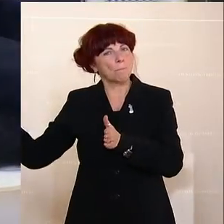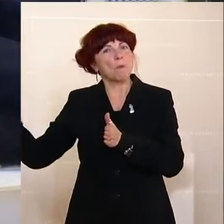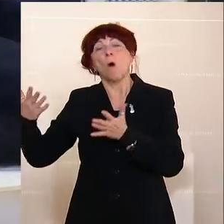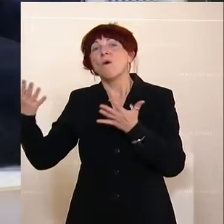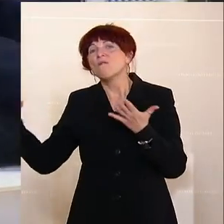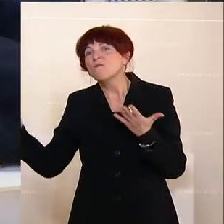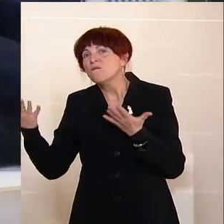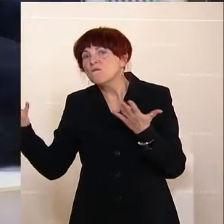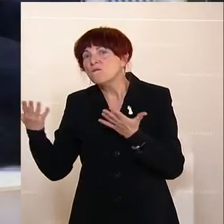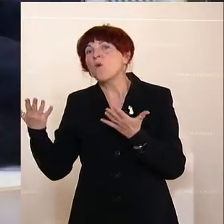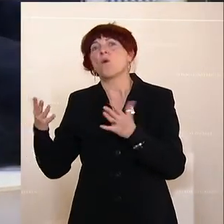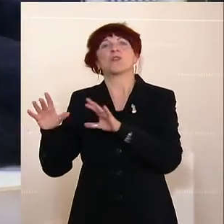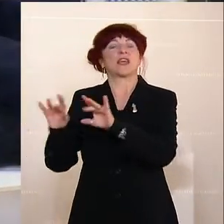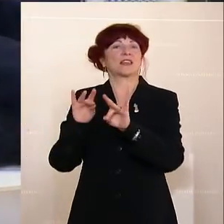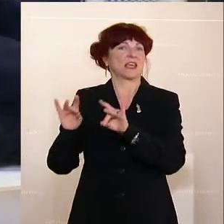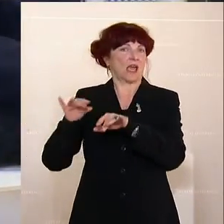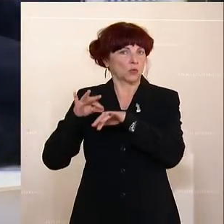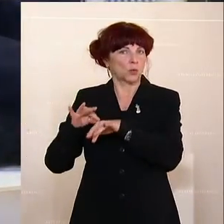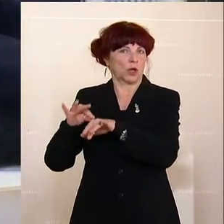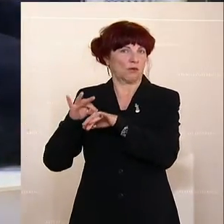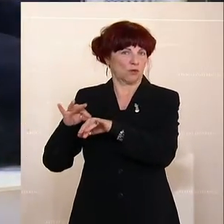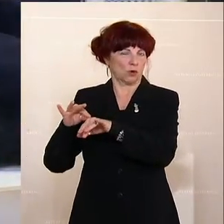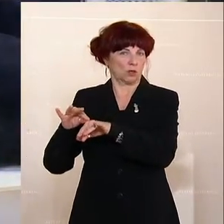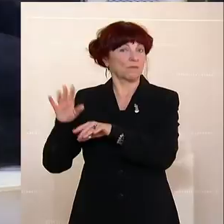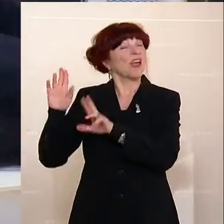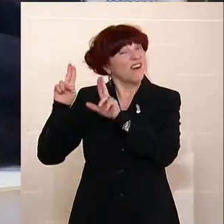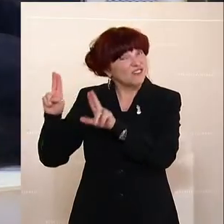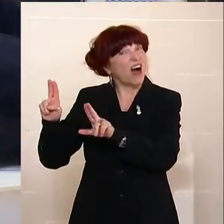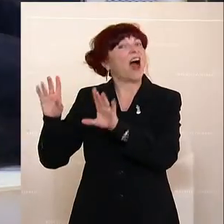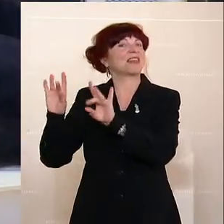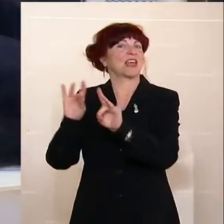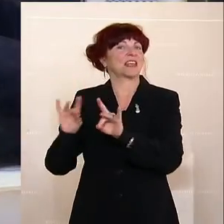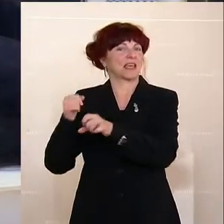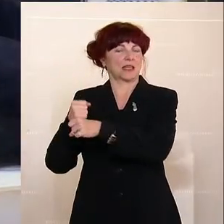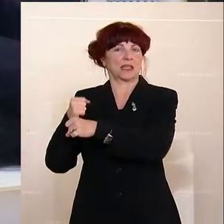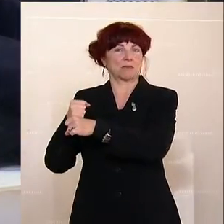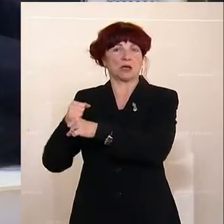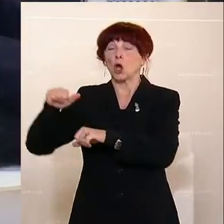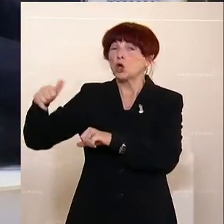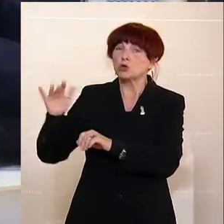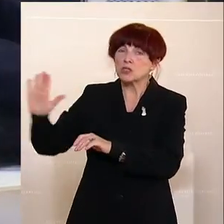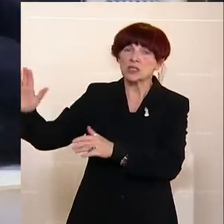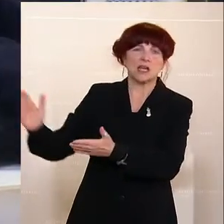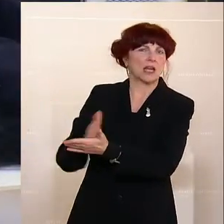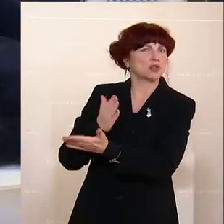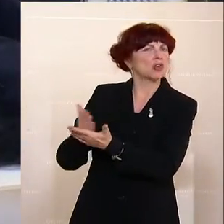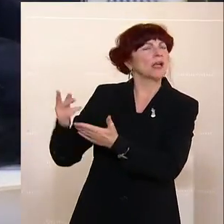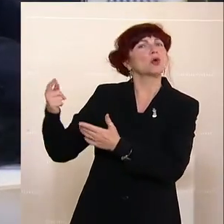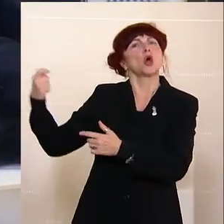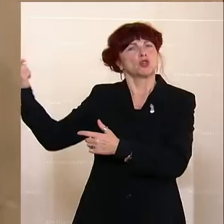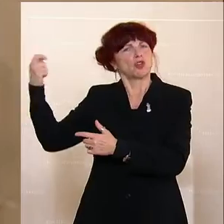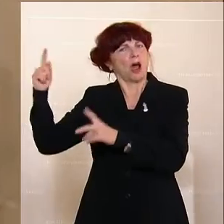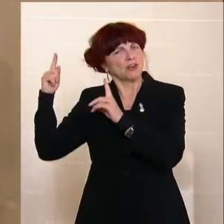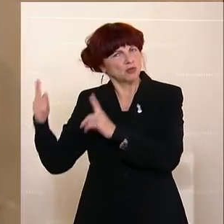worden sein sollen. Ob die gesetzt worden sind, muss die Justiz beurteilen. Ob das strafbar ist, muss die Justiz beurteilen.